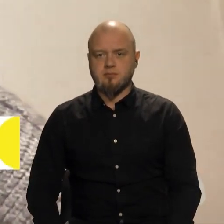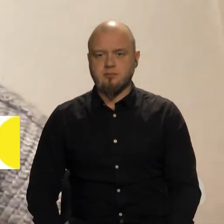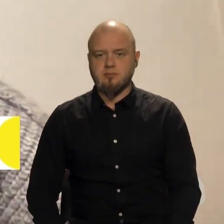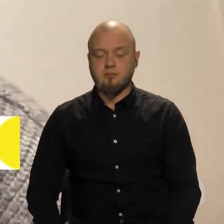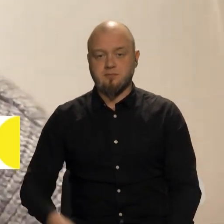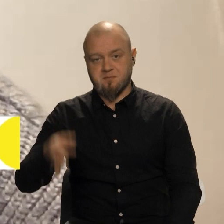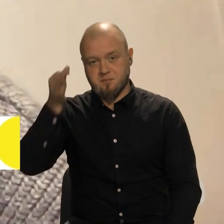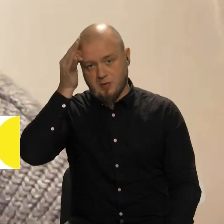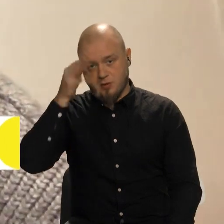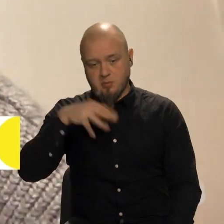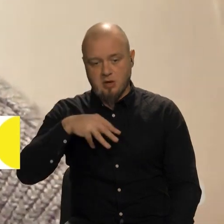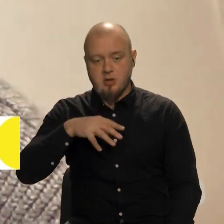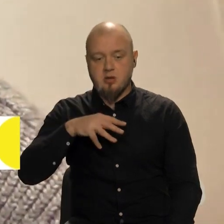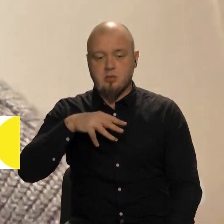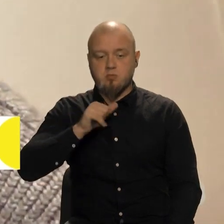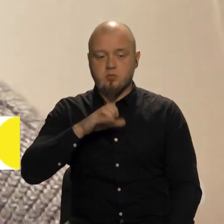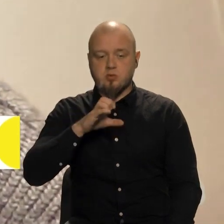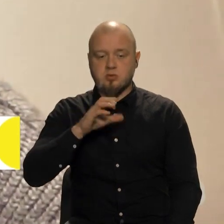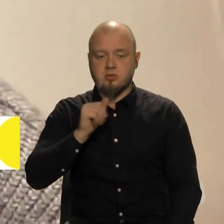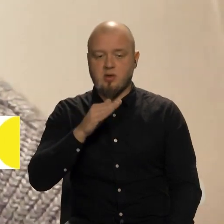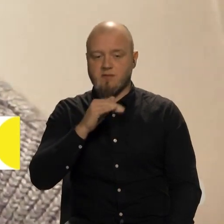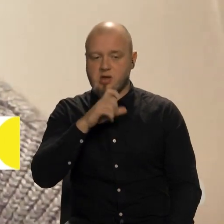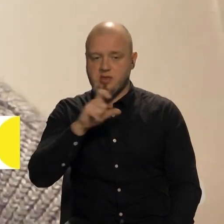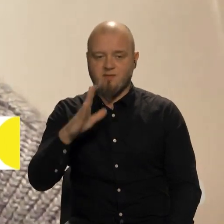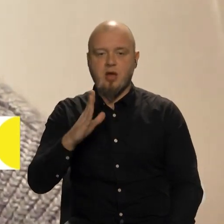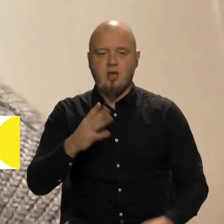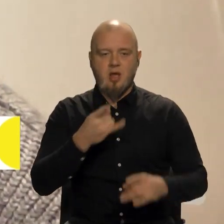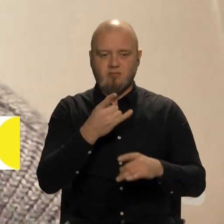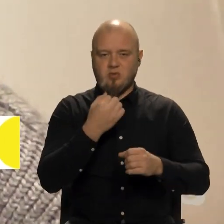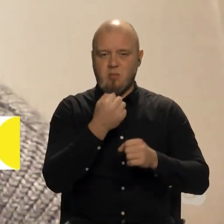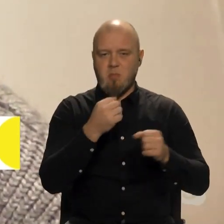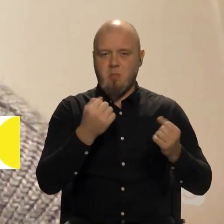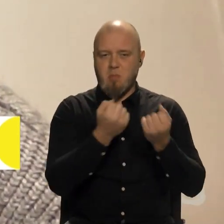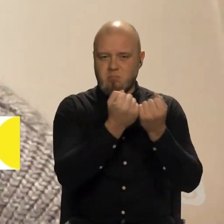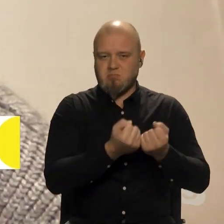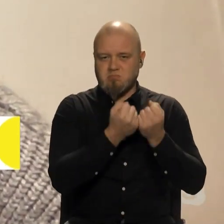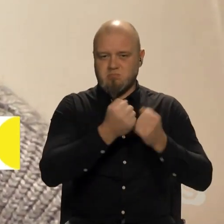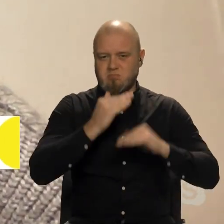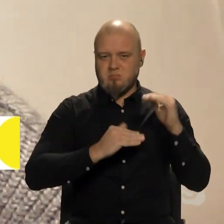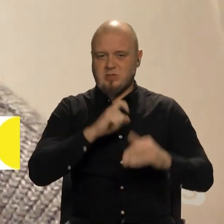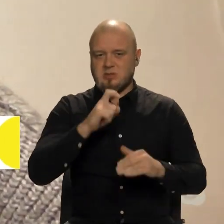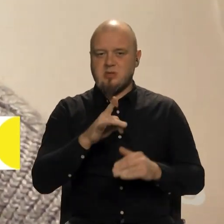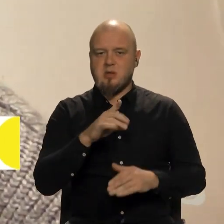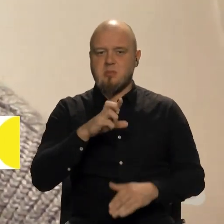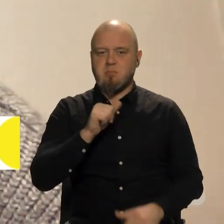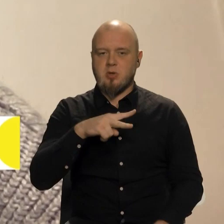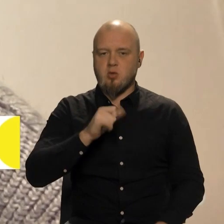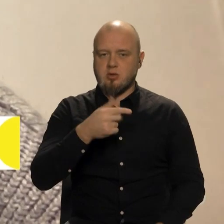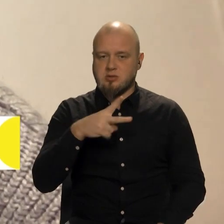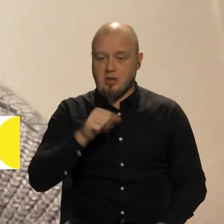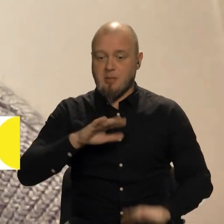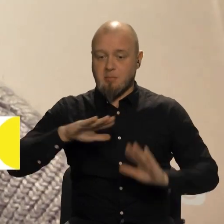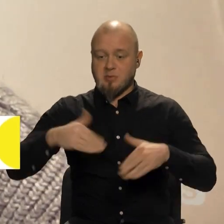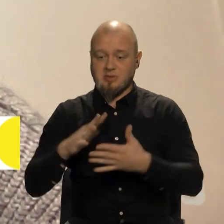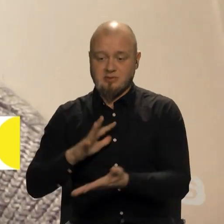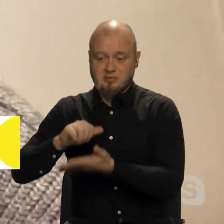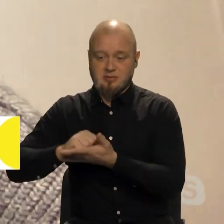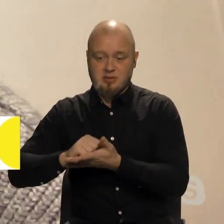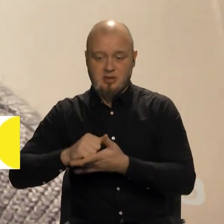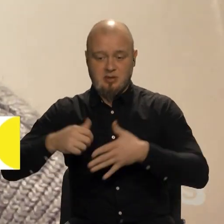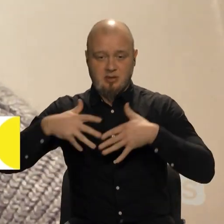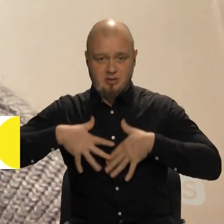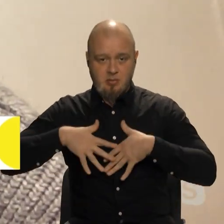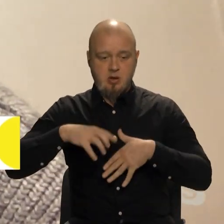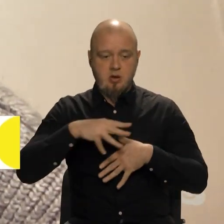Нагадаю, Марлен Мустафаєв – автомеханік з Білогірська. Після захоплення Криму Росією та початком переслідування кримських татар,